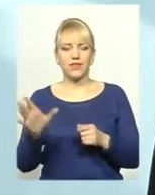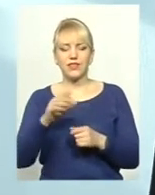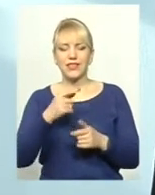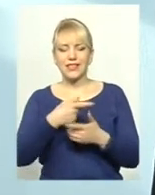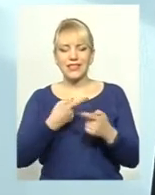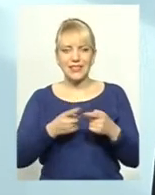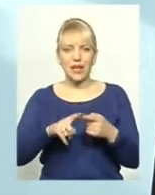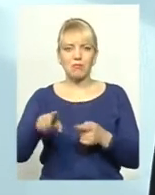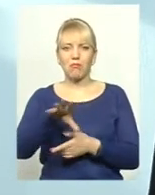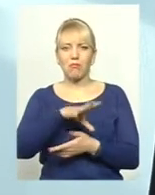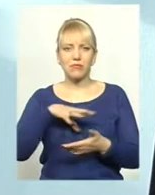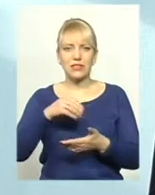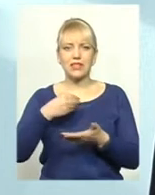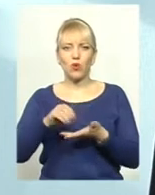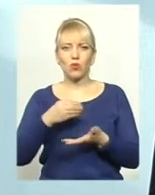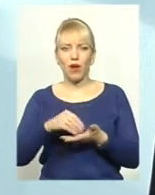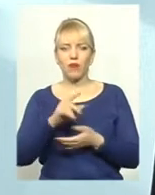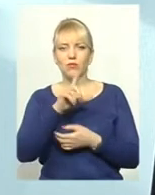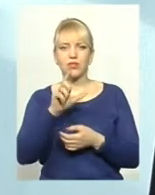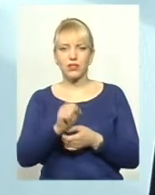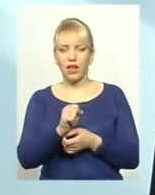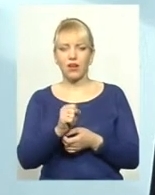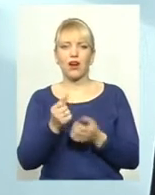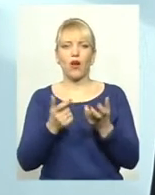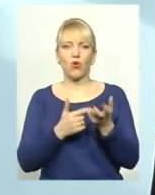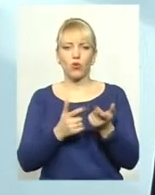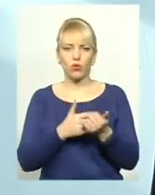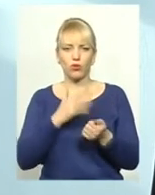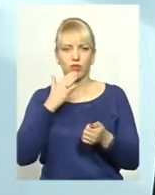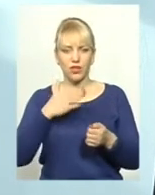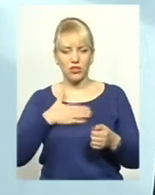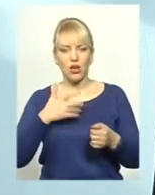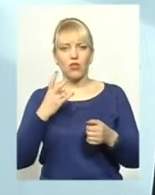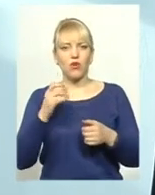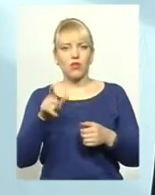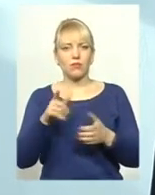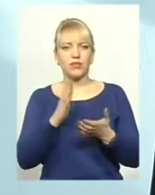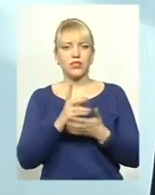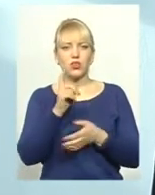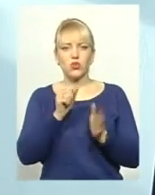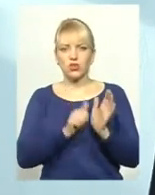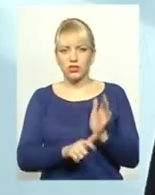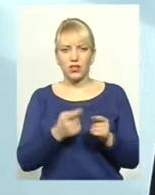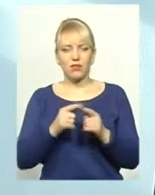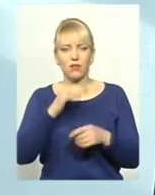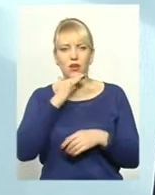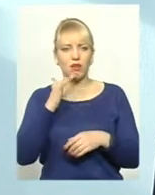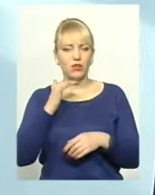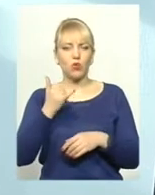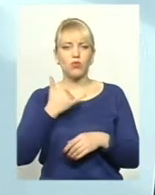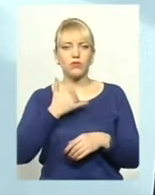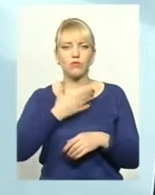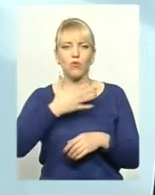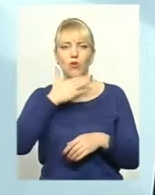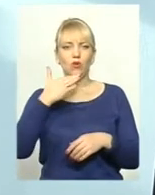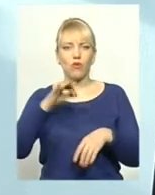нашій організації. Але така велика загальна кількість – 160 тварин на території, і у нас дуже велика частка хворих тварин, яких